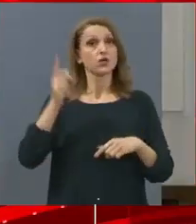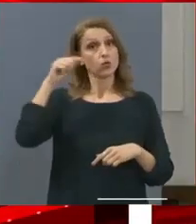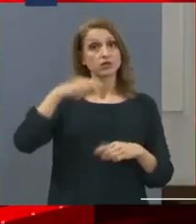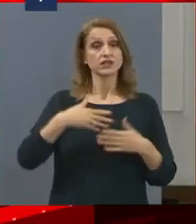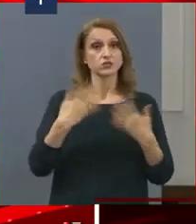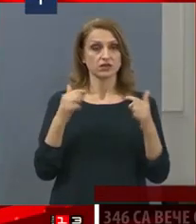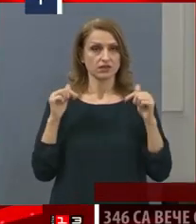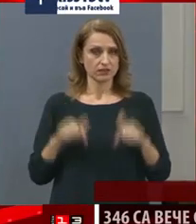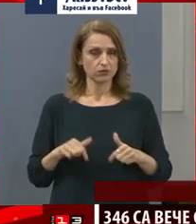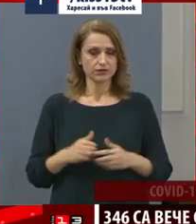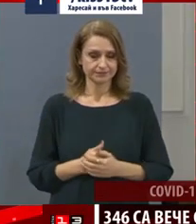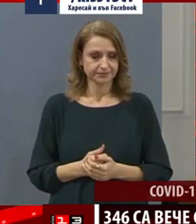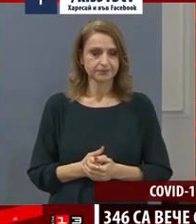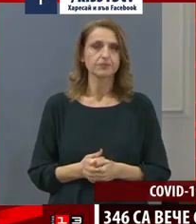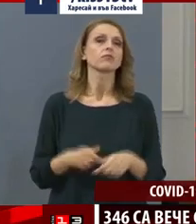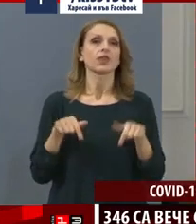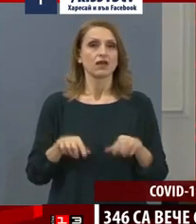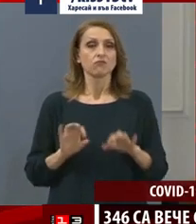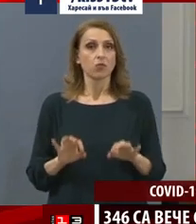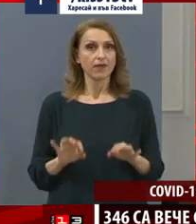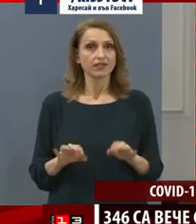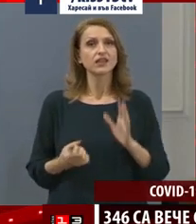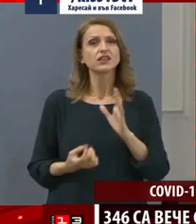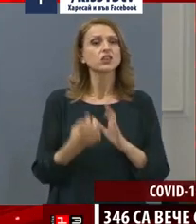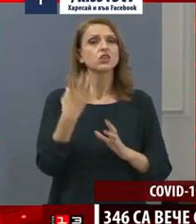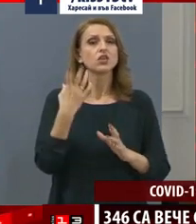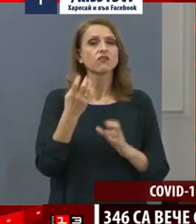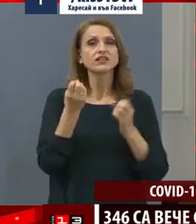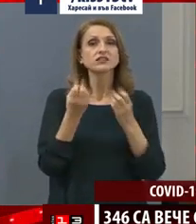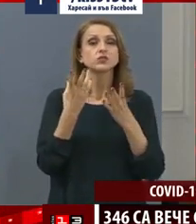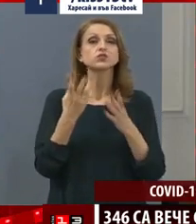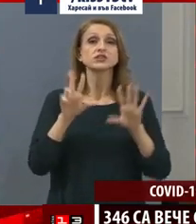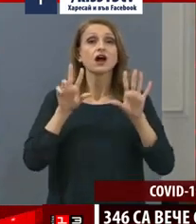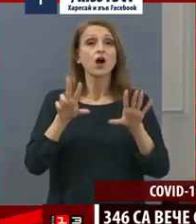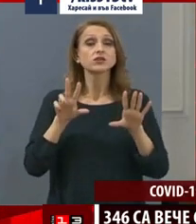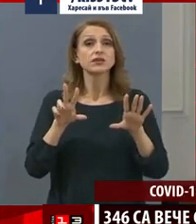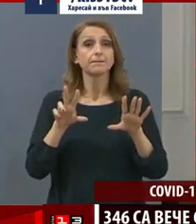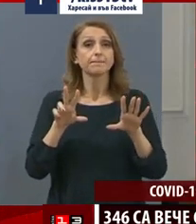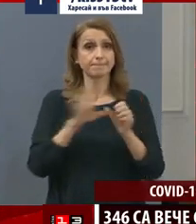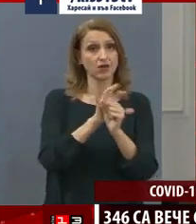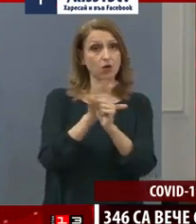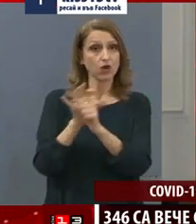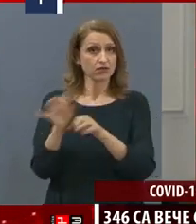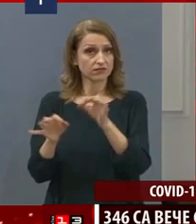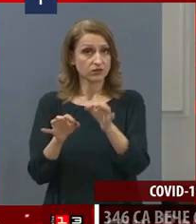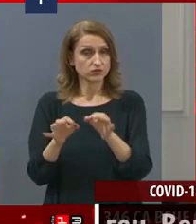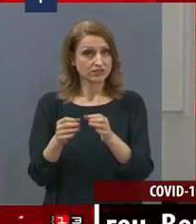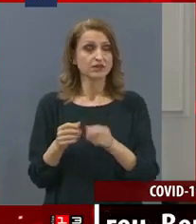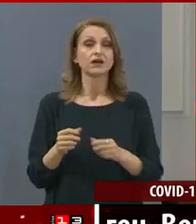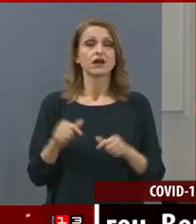Към този част новите регистрирани случаи са 8 и те всички са от София,